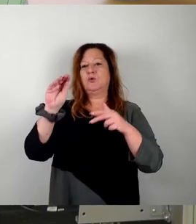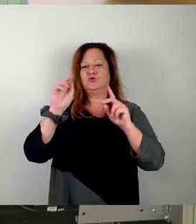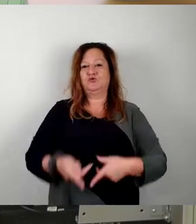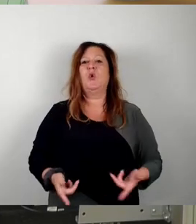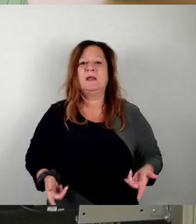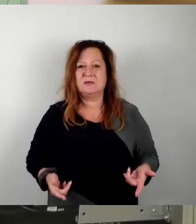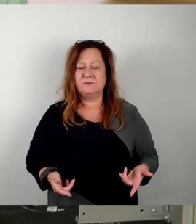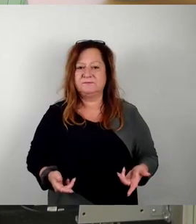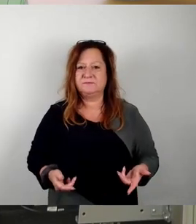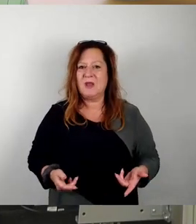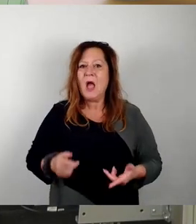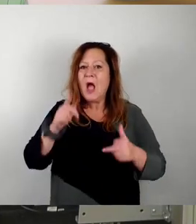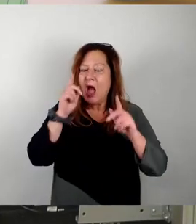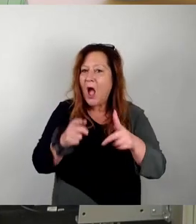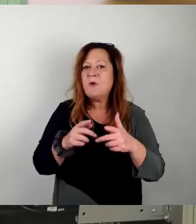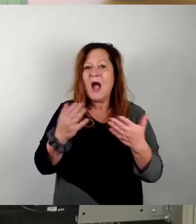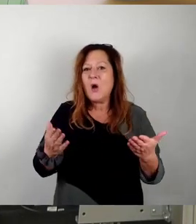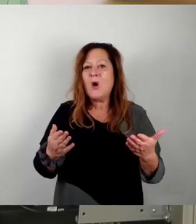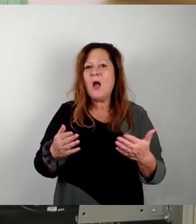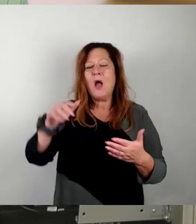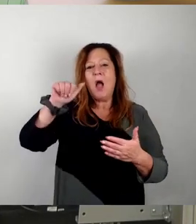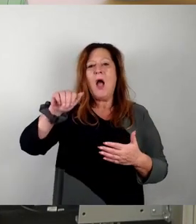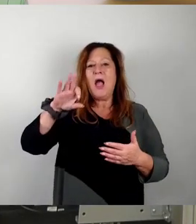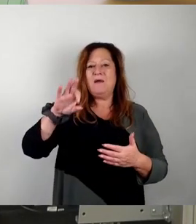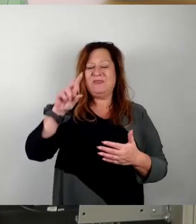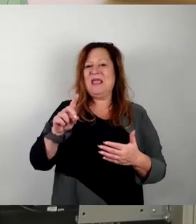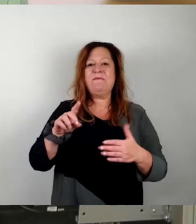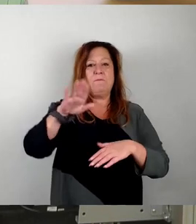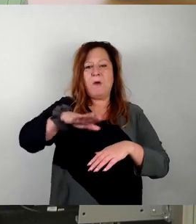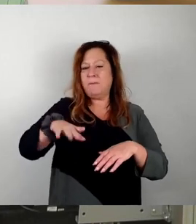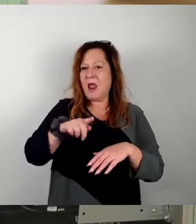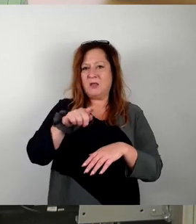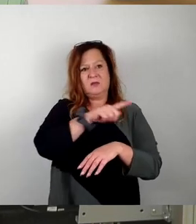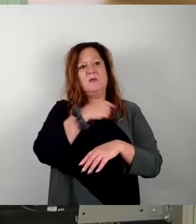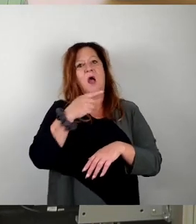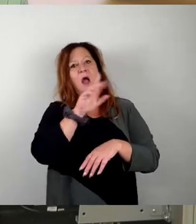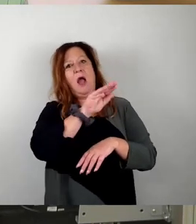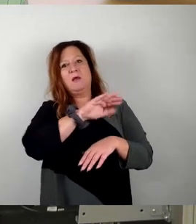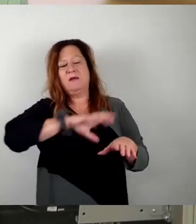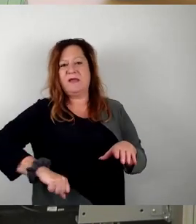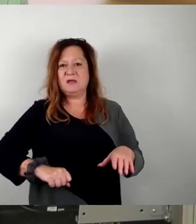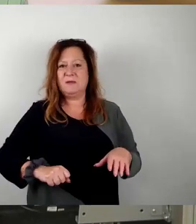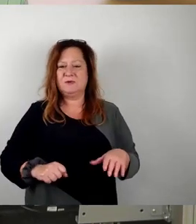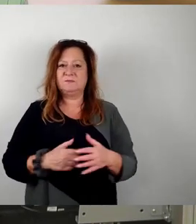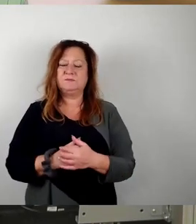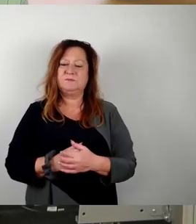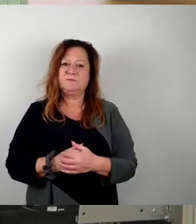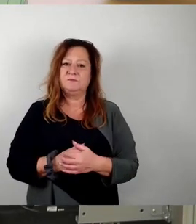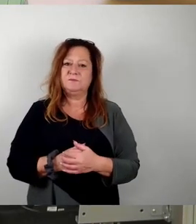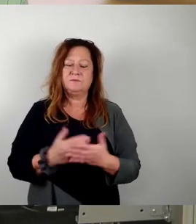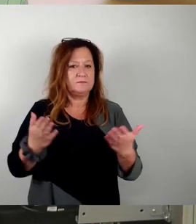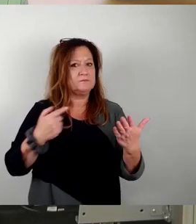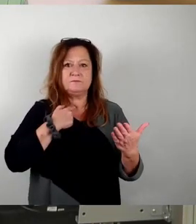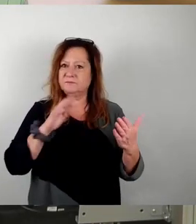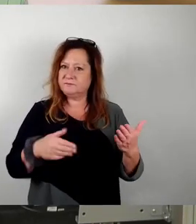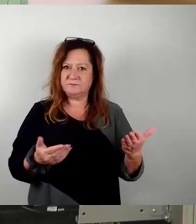Gleichzeitig nehmen die After hier natürlich der FDP ihren Parkplatzfetisch weg. Aber das ist nur fair, übernimmt doch die FDP auf Bundesebene seit Monaten die